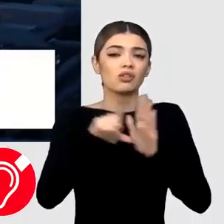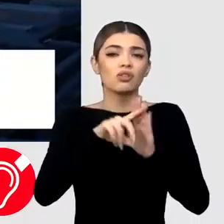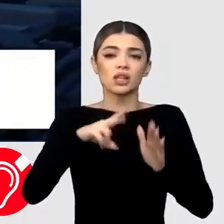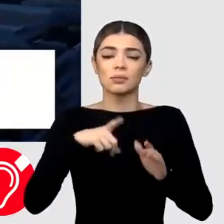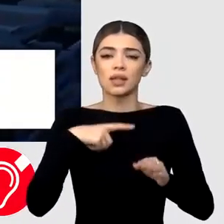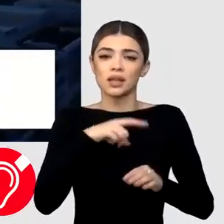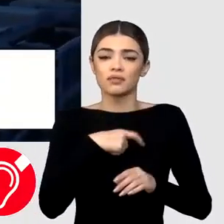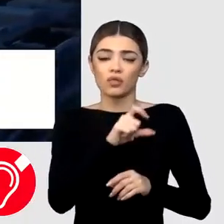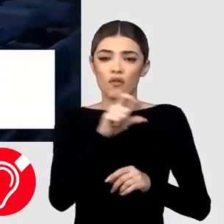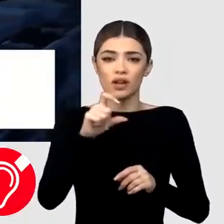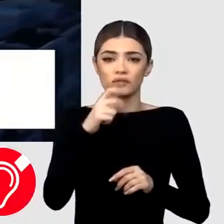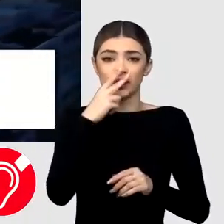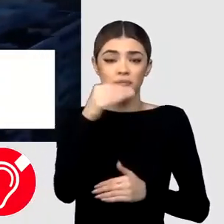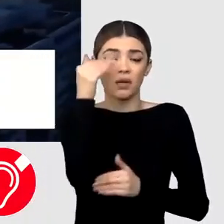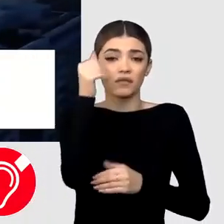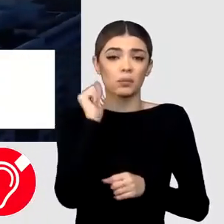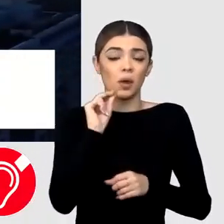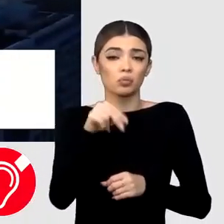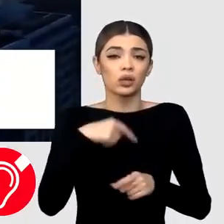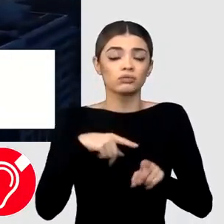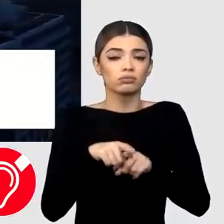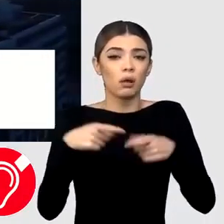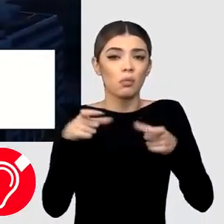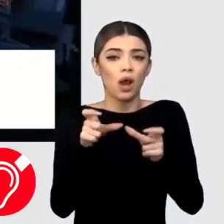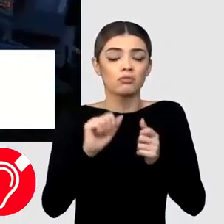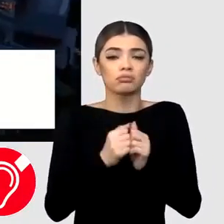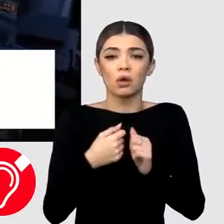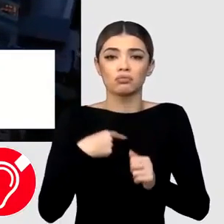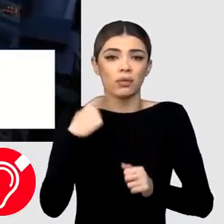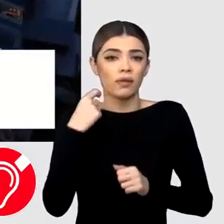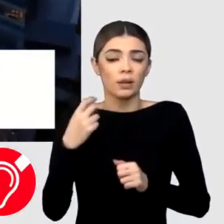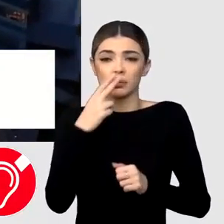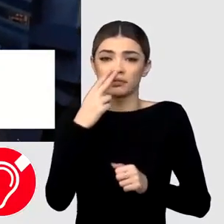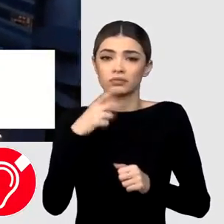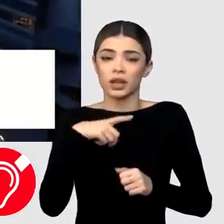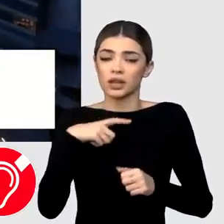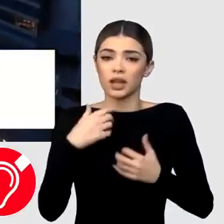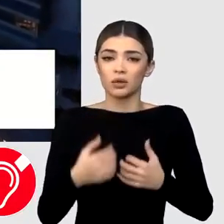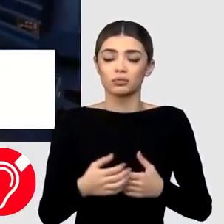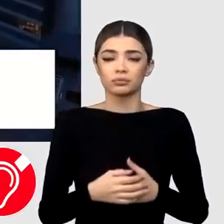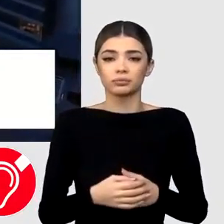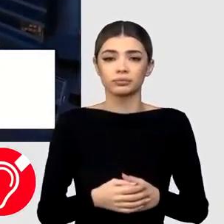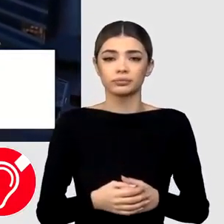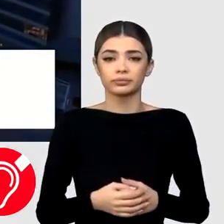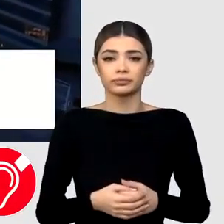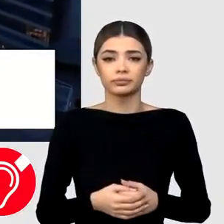una anumite business-uri într-un impas, poate chiar într-o insolvență sau într-un fariment. MULȚUMIT